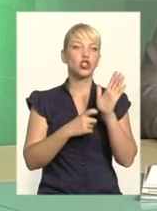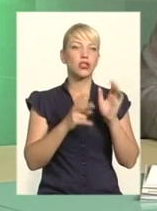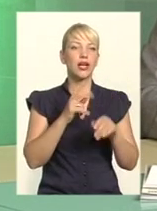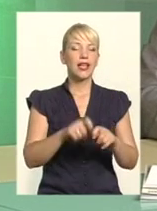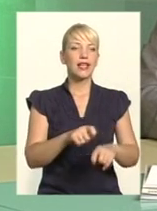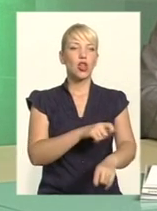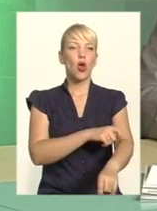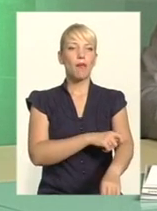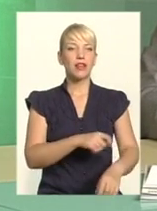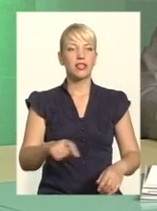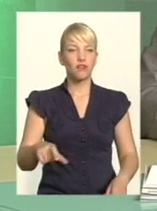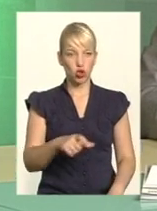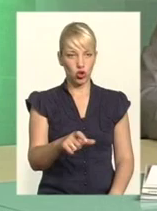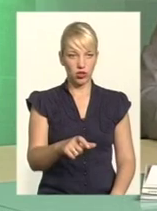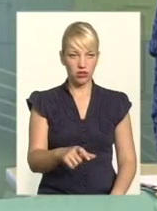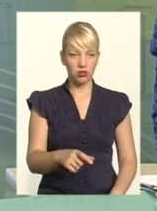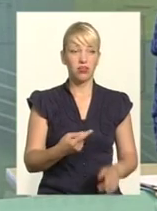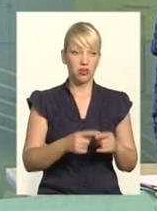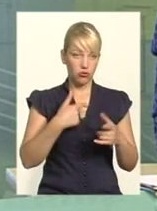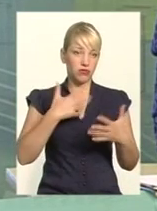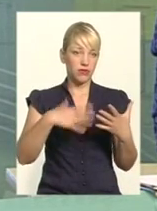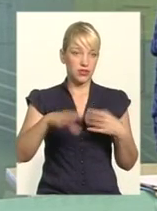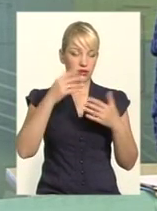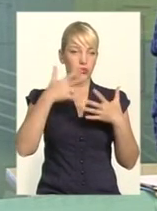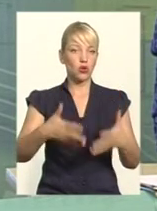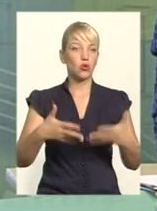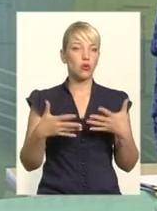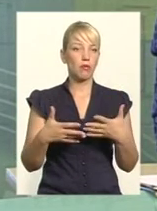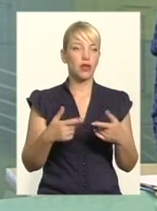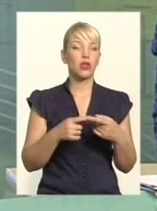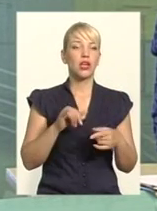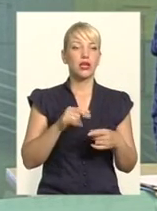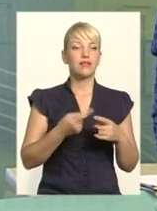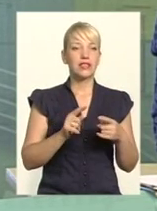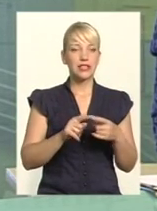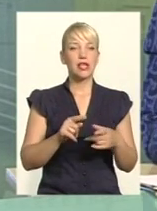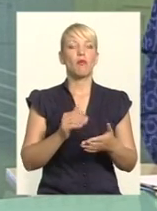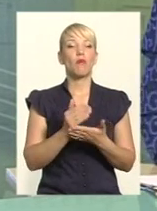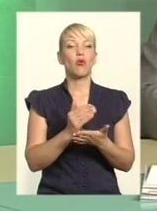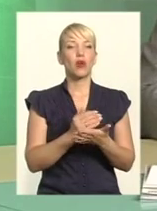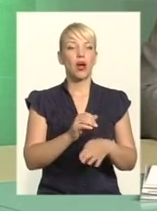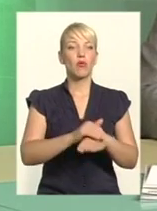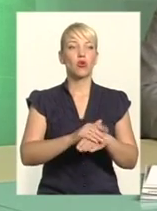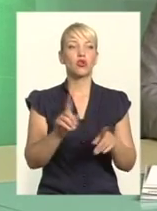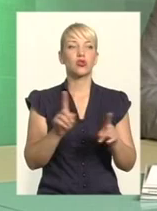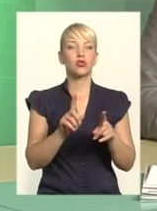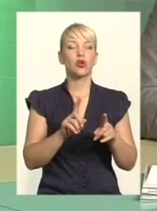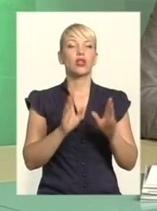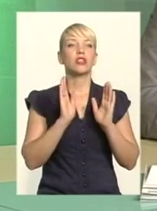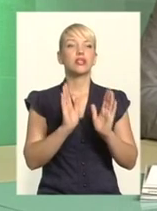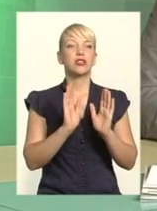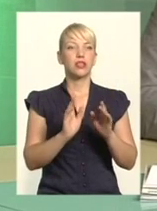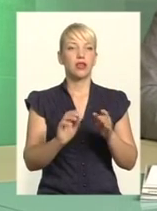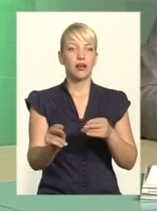доріг. з п'яти. Ну, власне, це і так зрозуміло. Так. І констатується, цій же програмі констатується, що проведено лише 66 кілометрів.